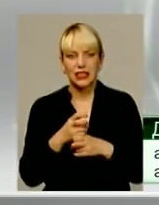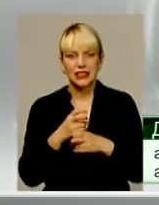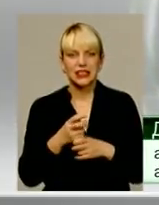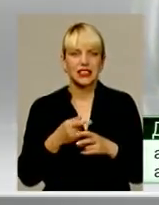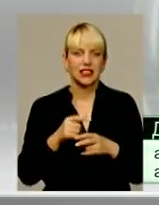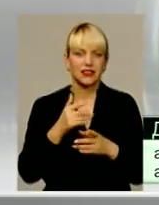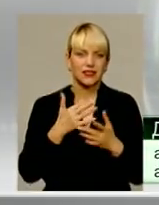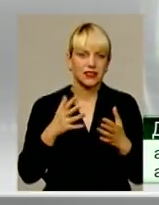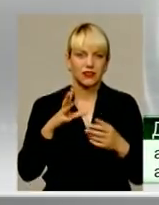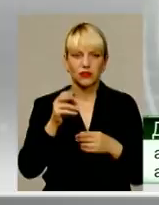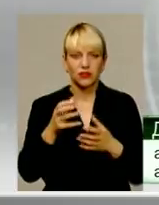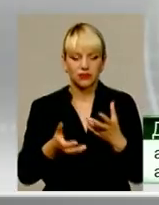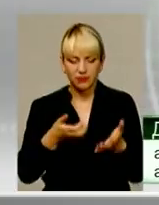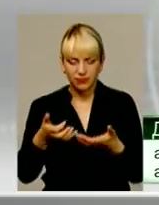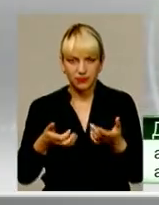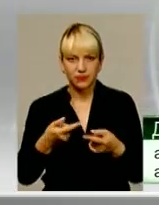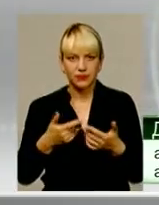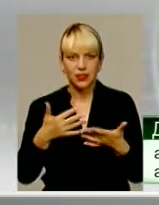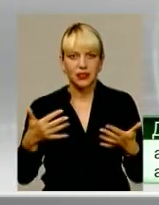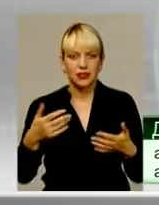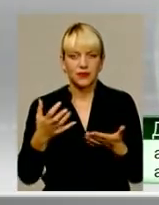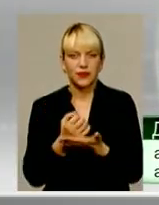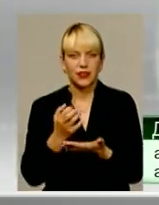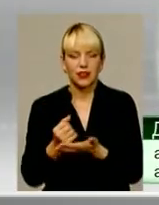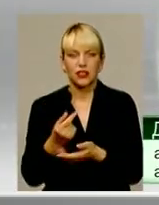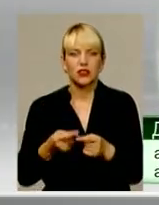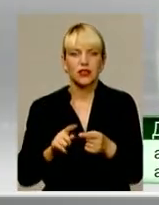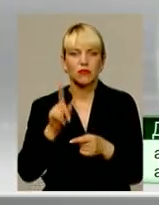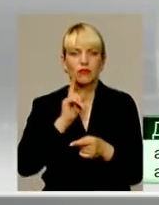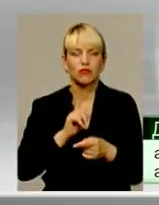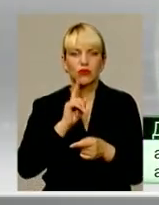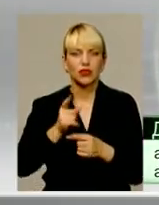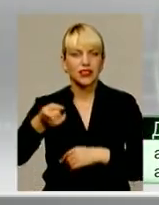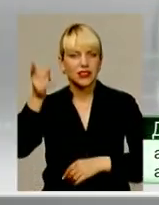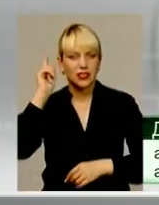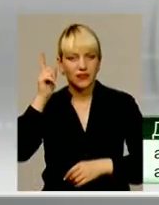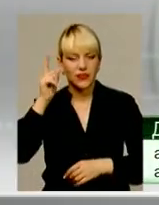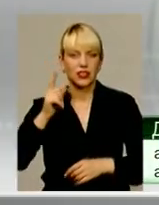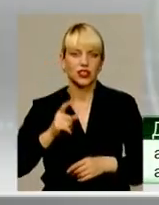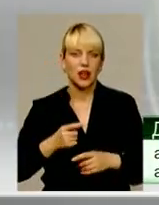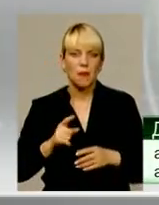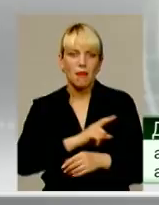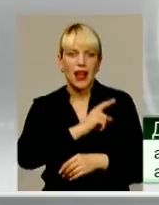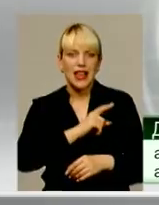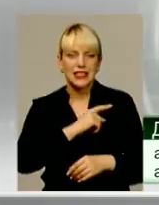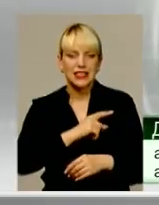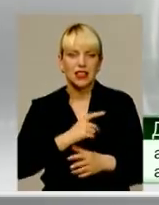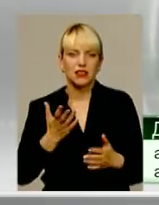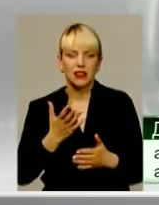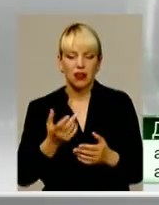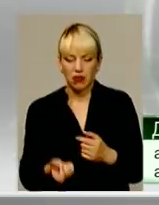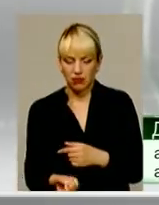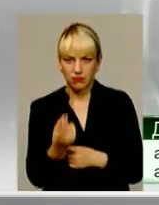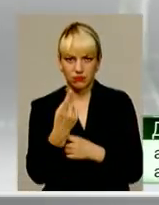взагалі фрагменти виробів. Знасідка, я б сказав би, що це поки що найдавніша майстерня, яка виявлена,